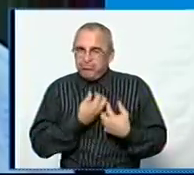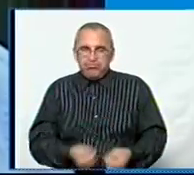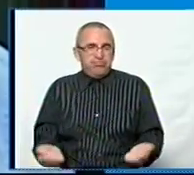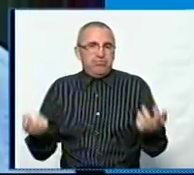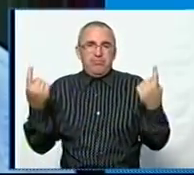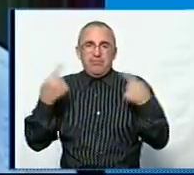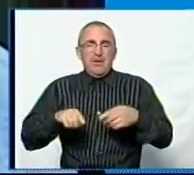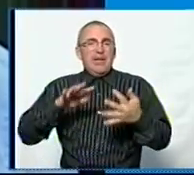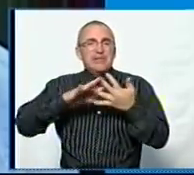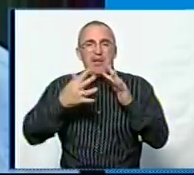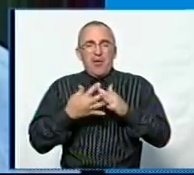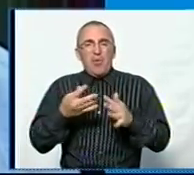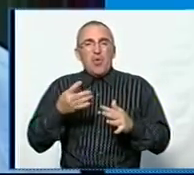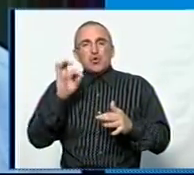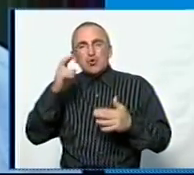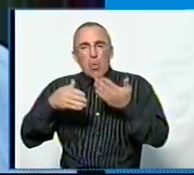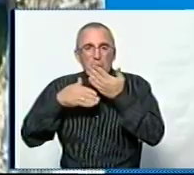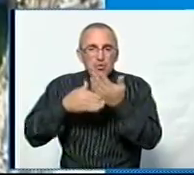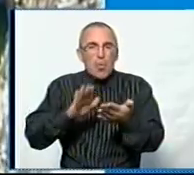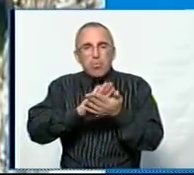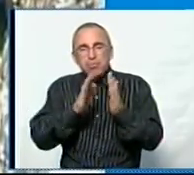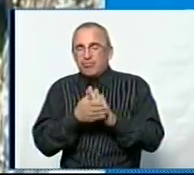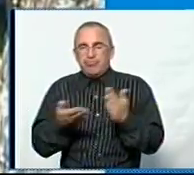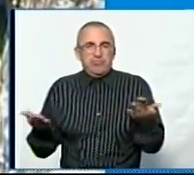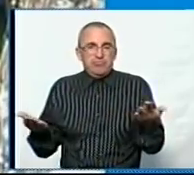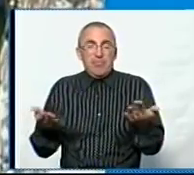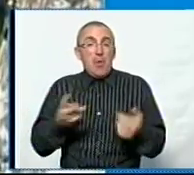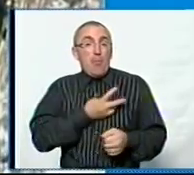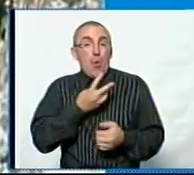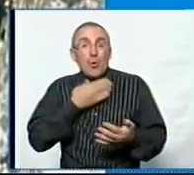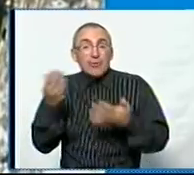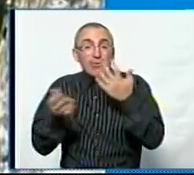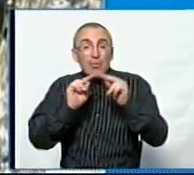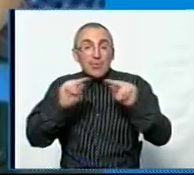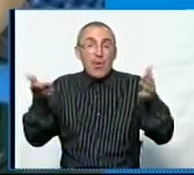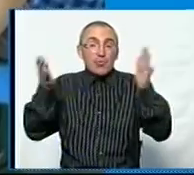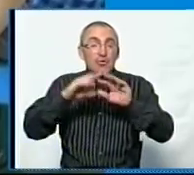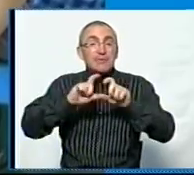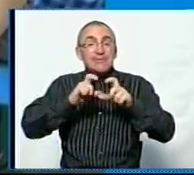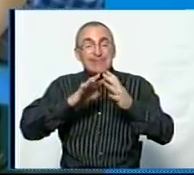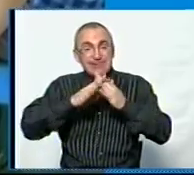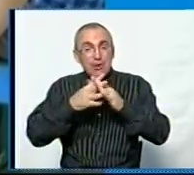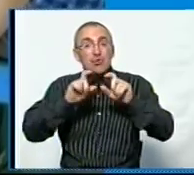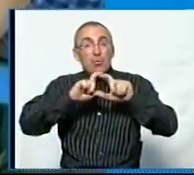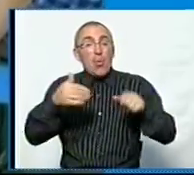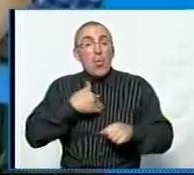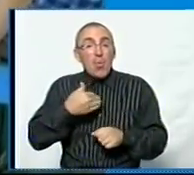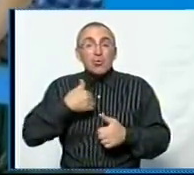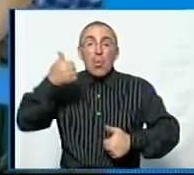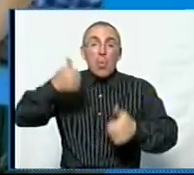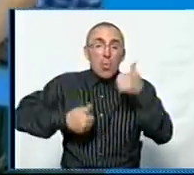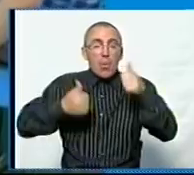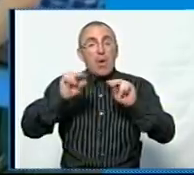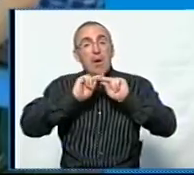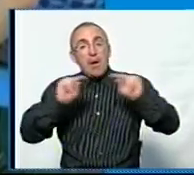село, відсутність соціально-побутових умов. Мотивувати вчителів залишатися в сільських школах хотіла за допомогою конкурсу